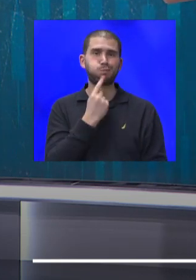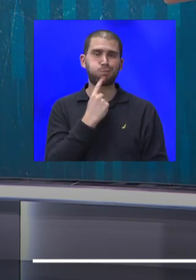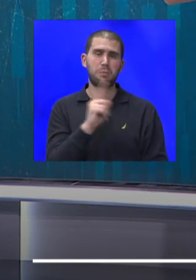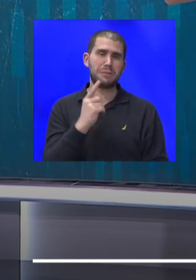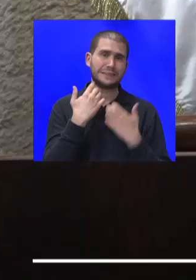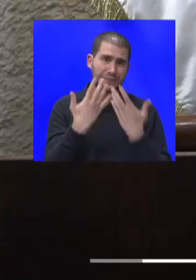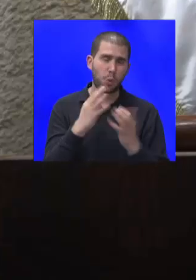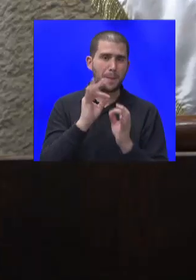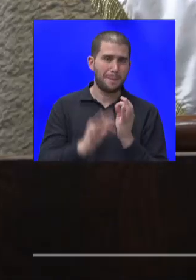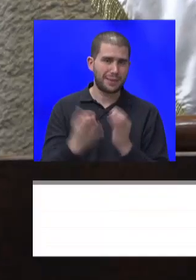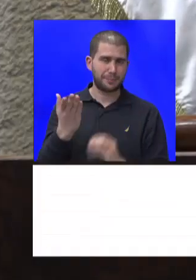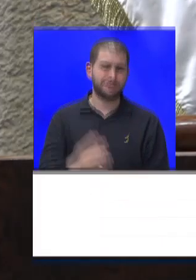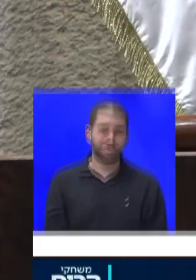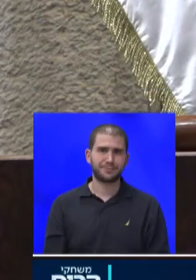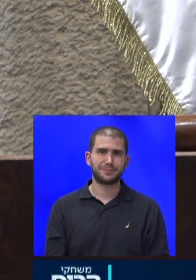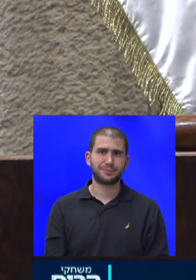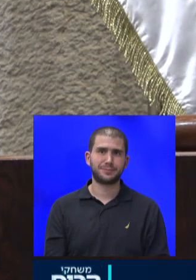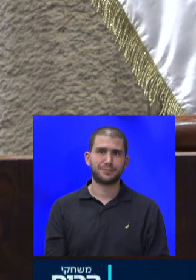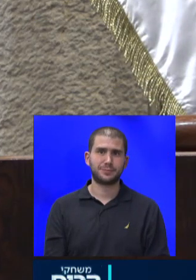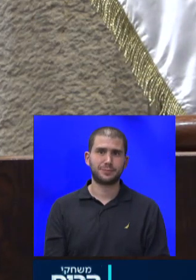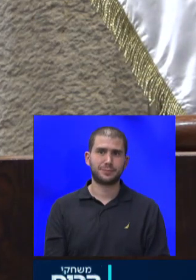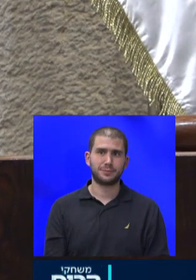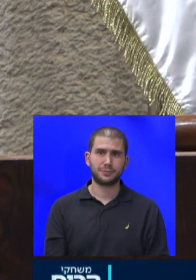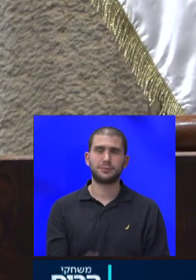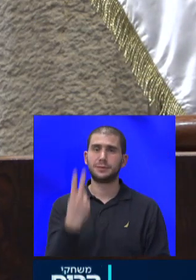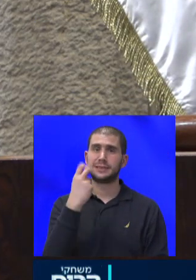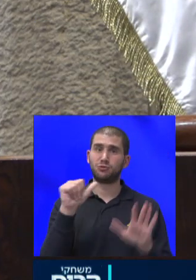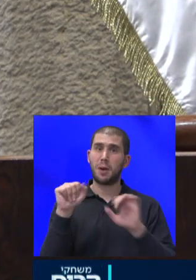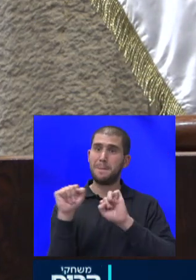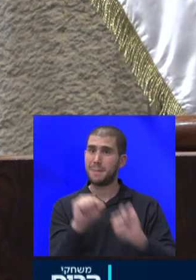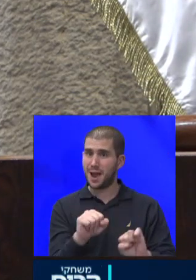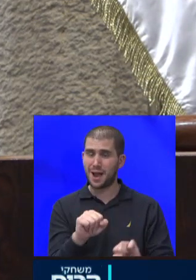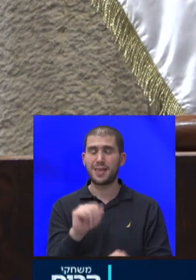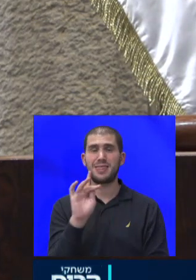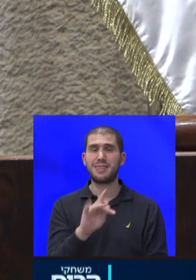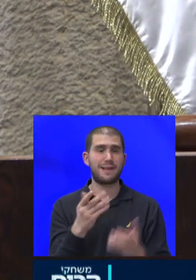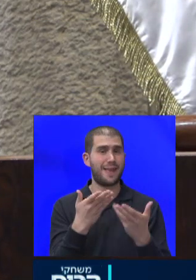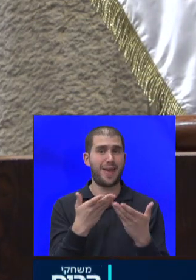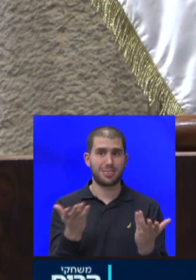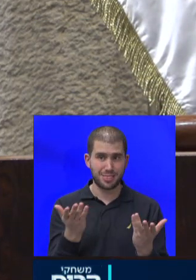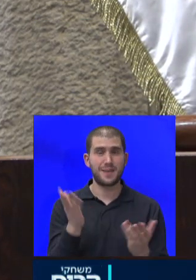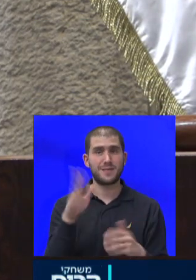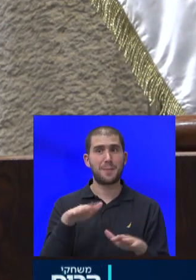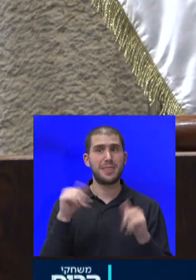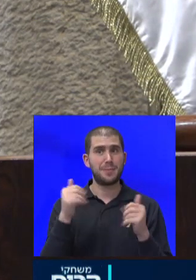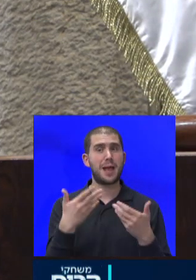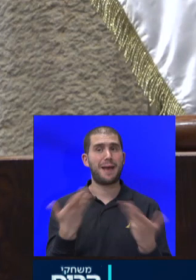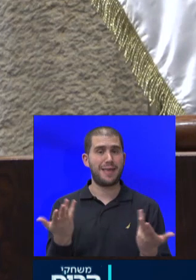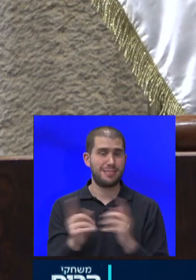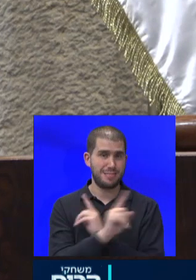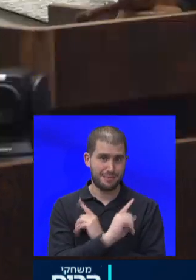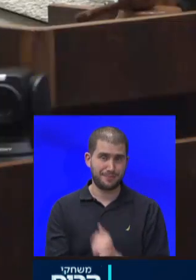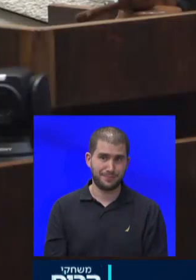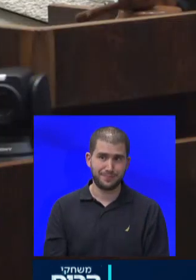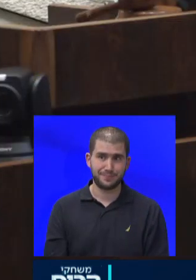זה 26 בעד נגד אין וגם אין נמנעים. החוק